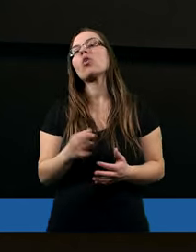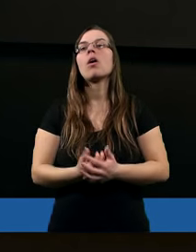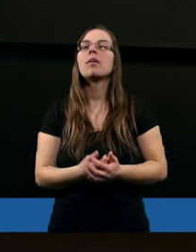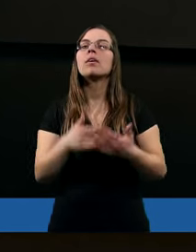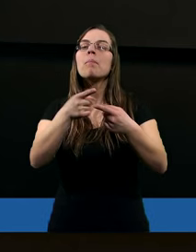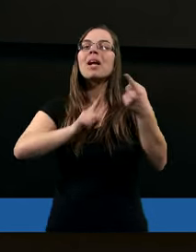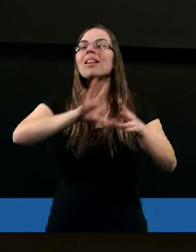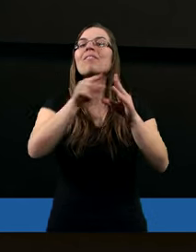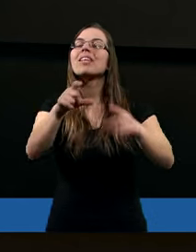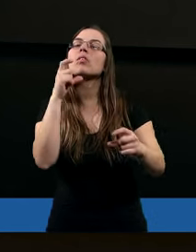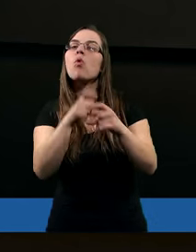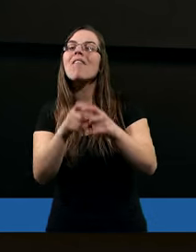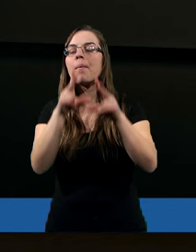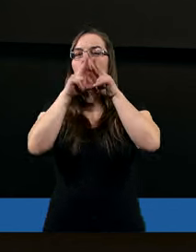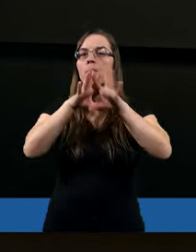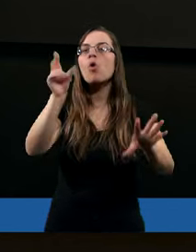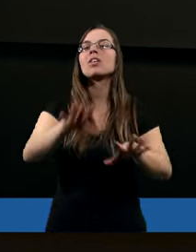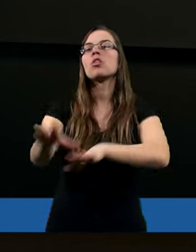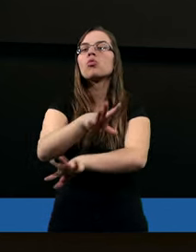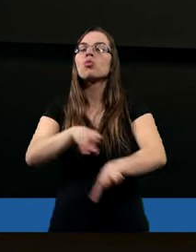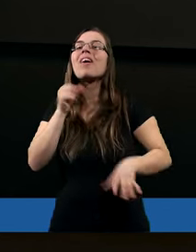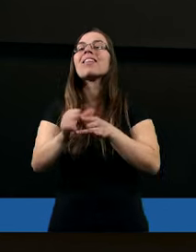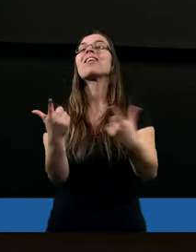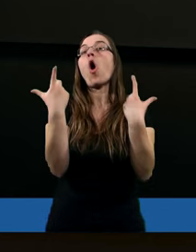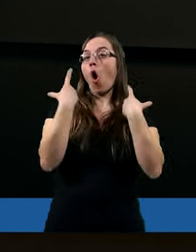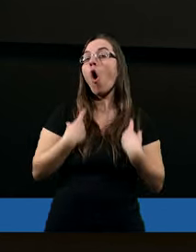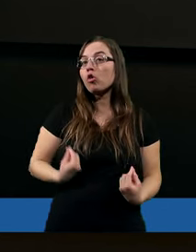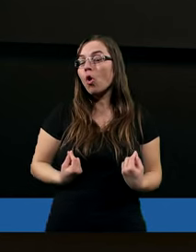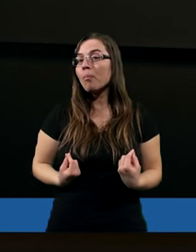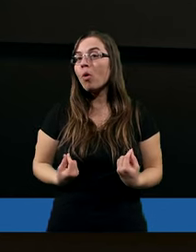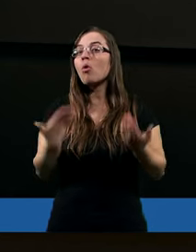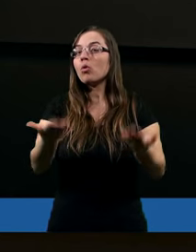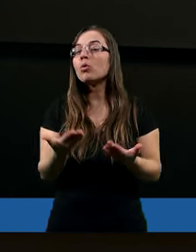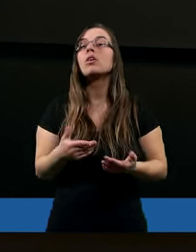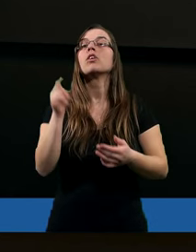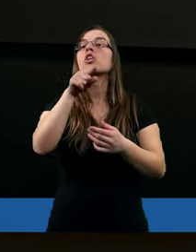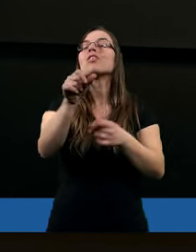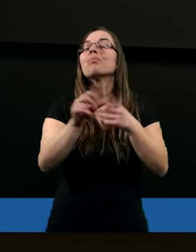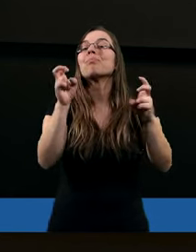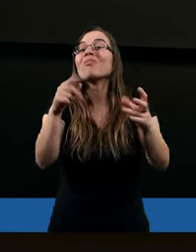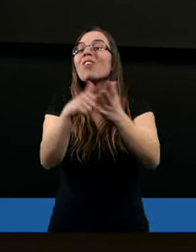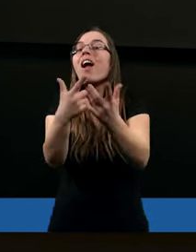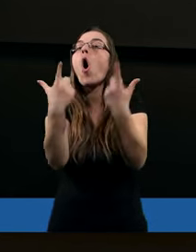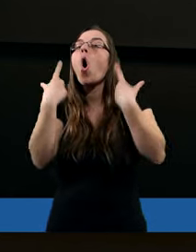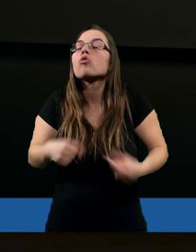Przede wszystkim te słowa pokazują, że Duch Święty jest osobą, bo zasmucać można tylko i wyłącznie osobę.